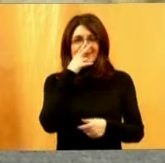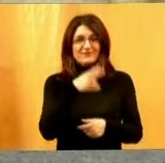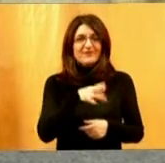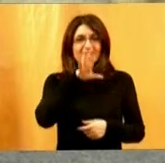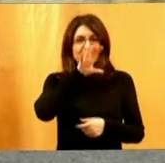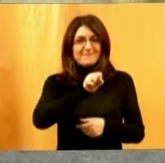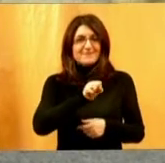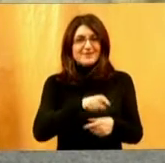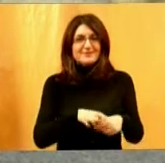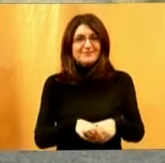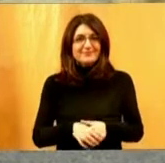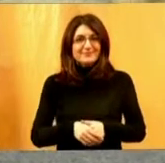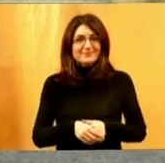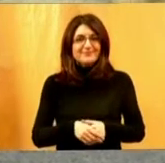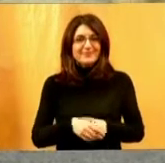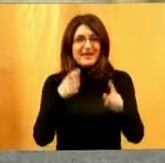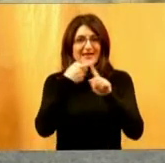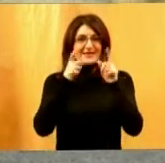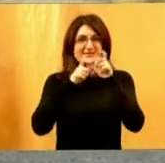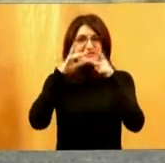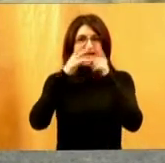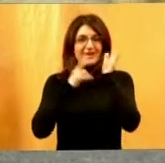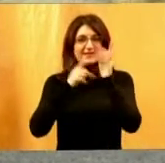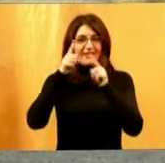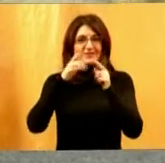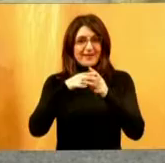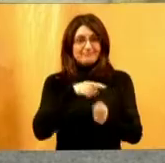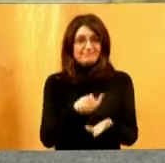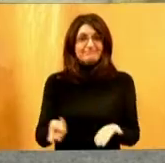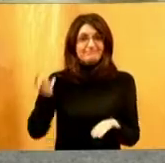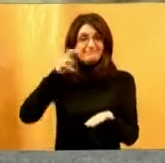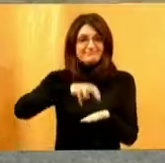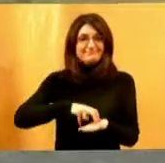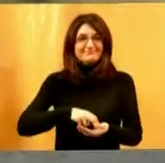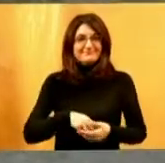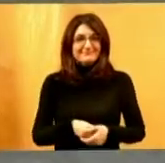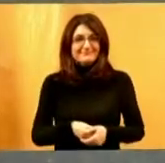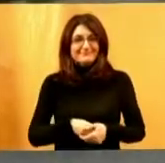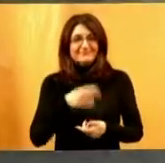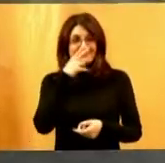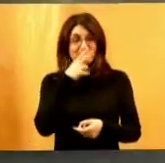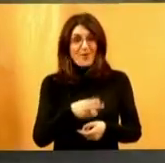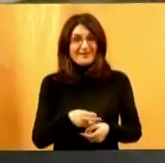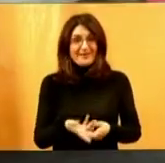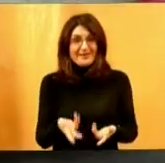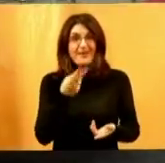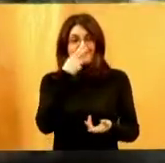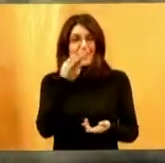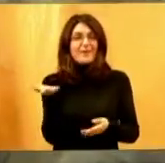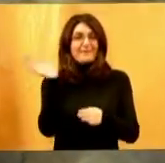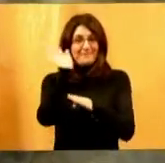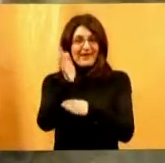evo ga, evo ga, evo ksante. Ksanta, bravo. Ksanta, Hoćeš se malo dignuti da te predstavimo.